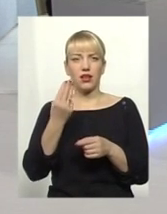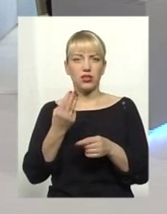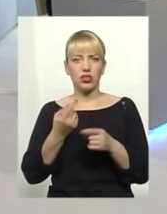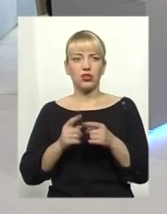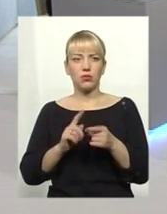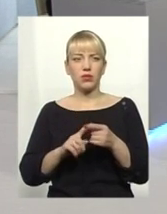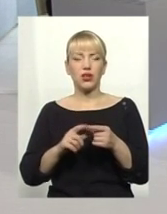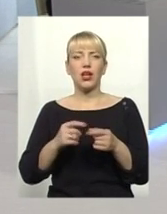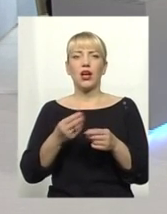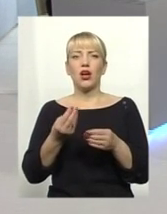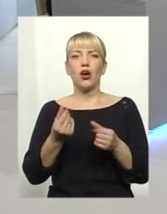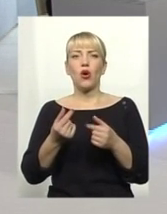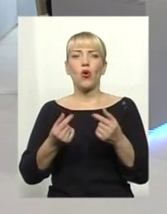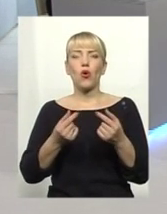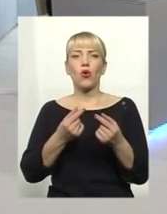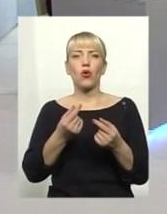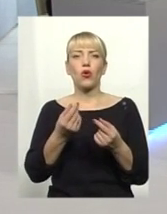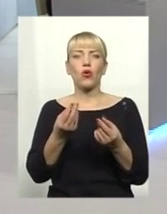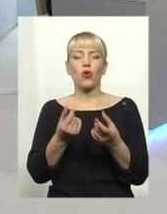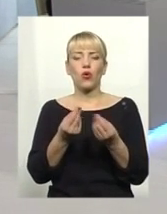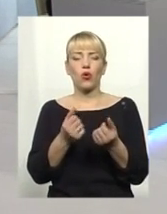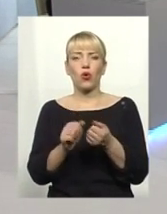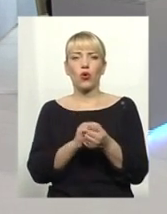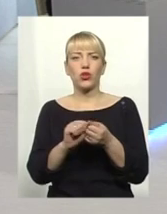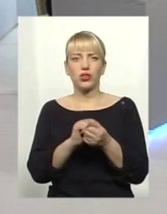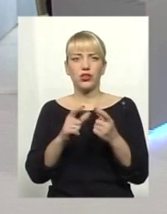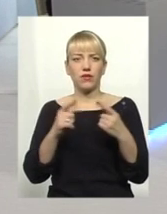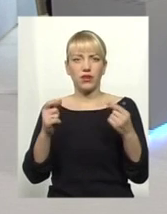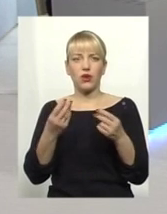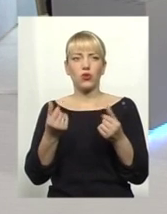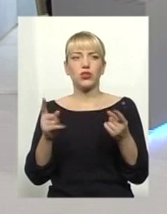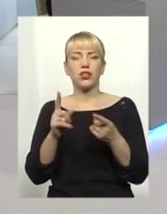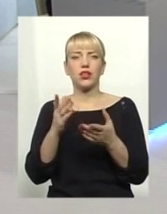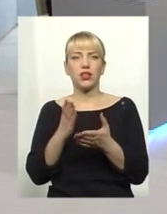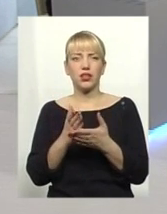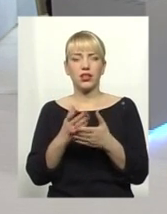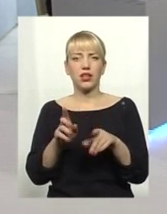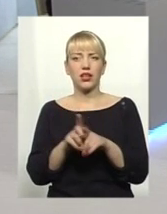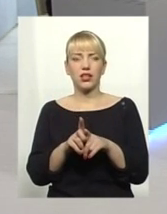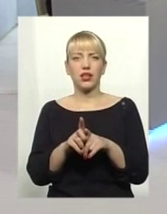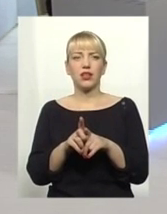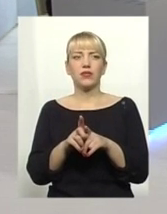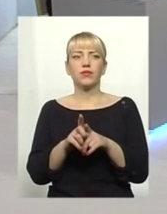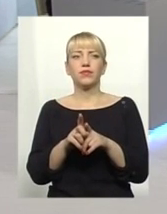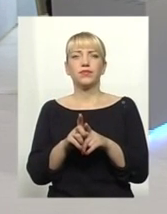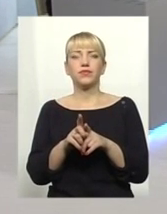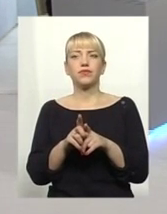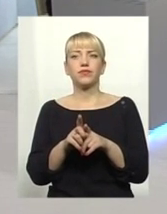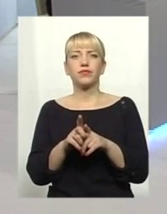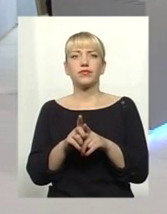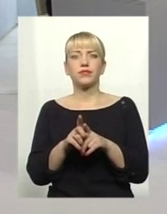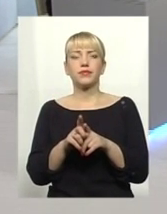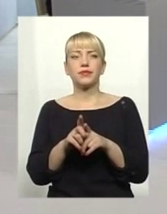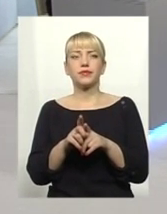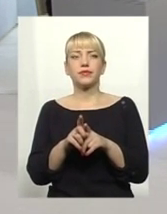кошти, які мають певне таке відмите, чи наразі